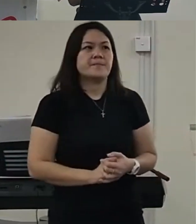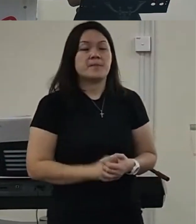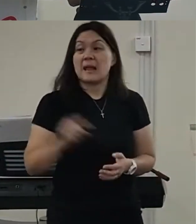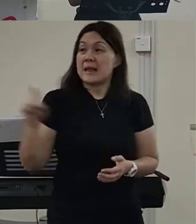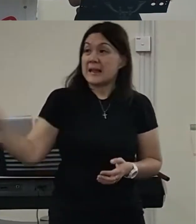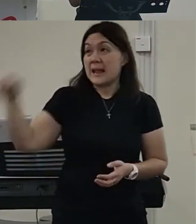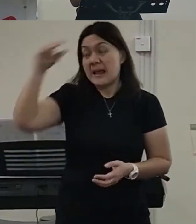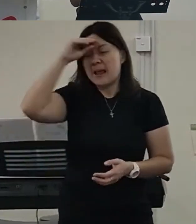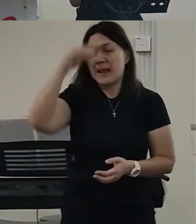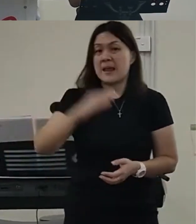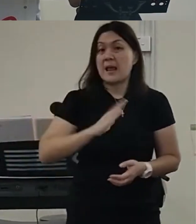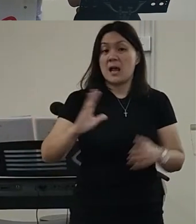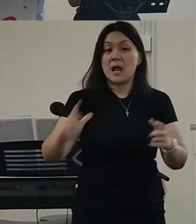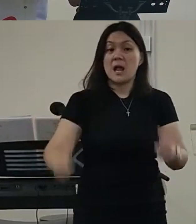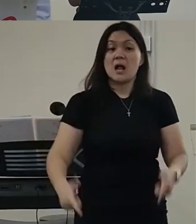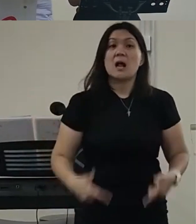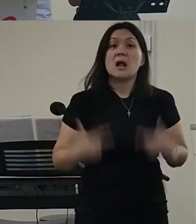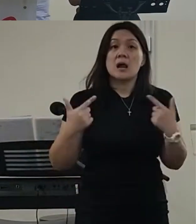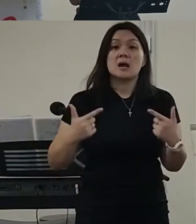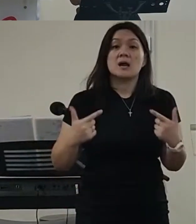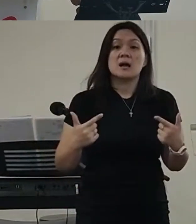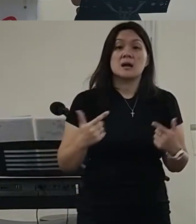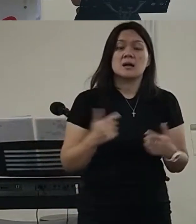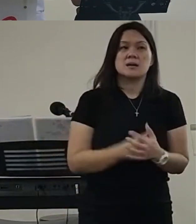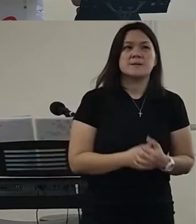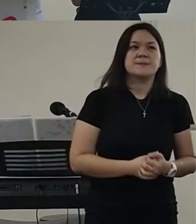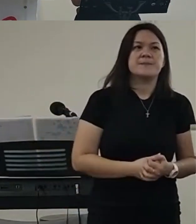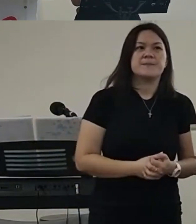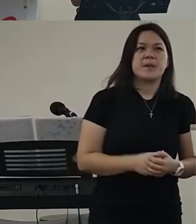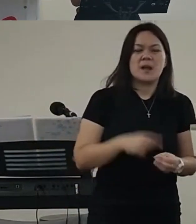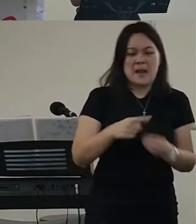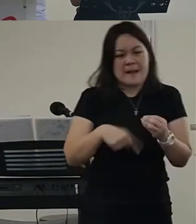那么我们就分享啊讲很多东西